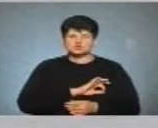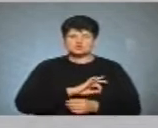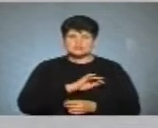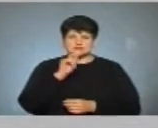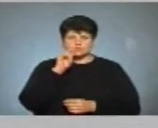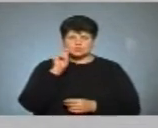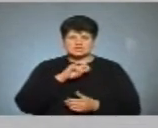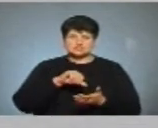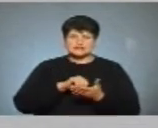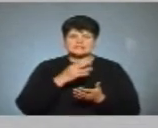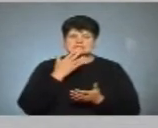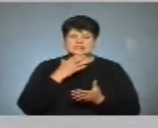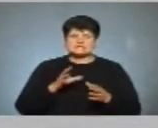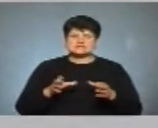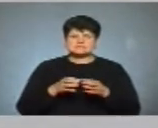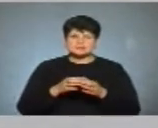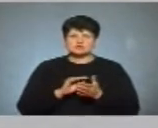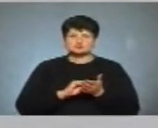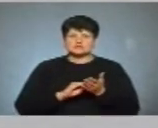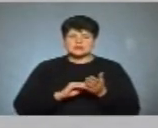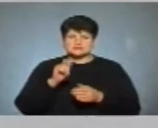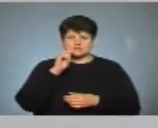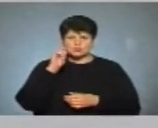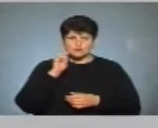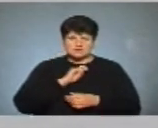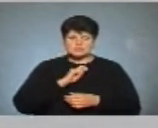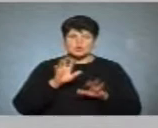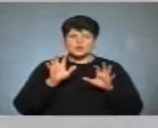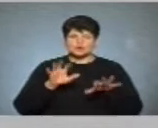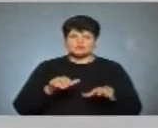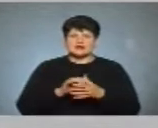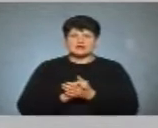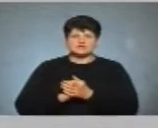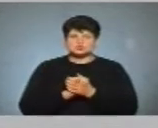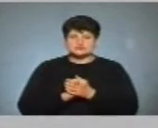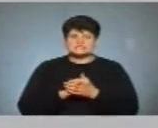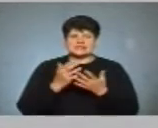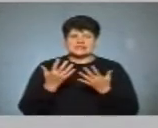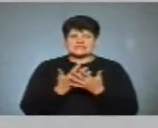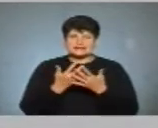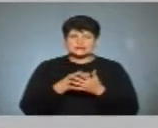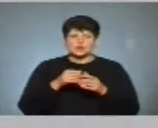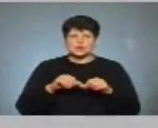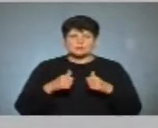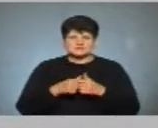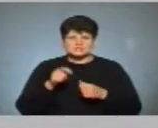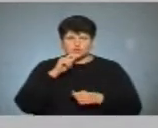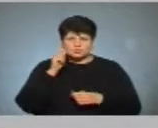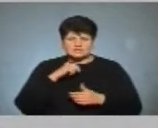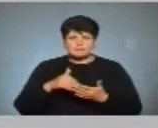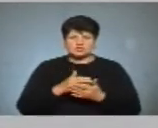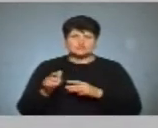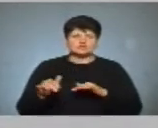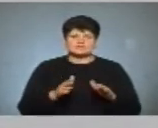України, член Національної спілки журналістів України, голова Асоціації кінокомісій України, політична